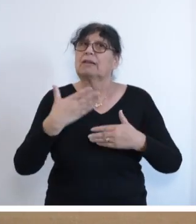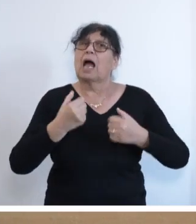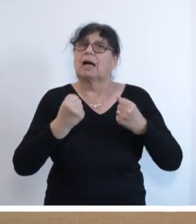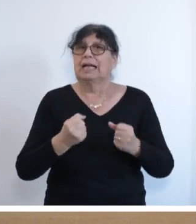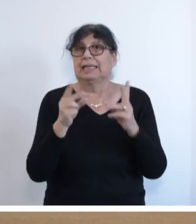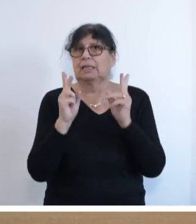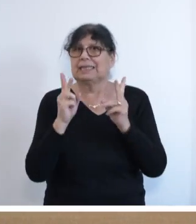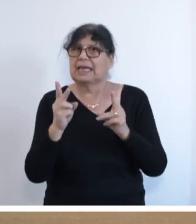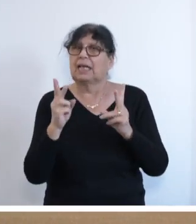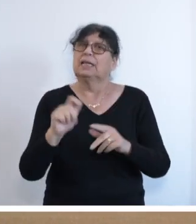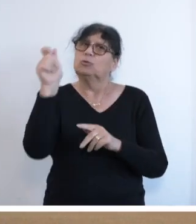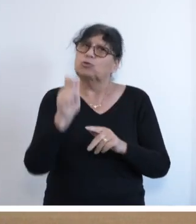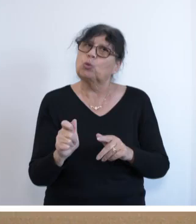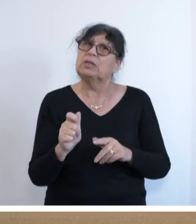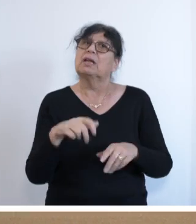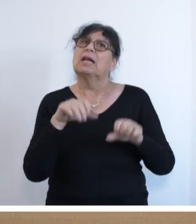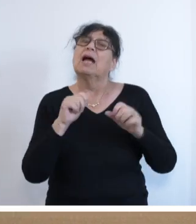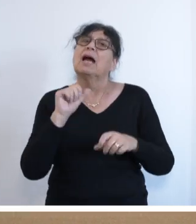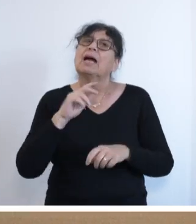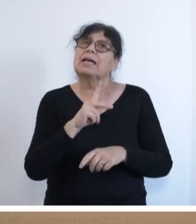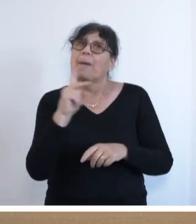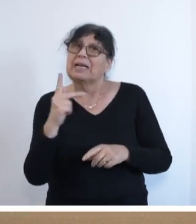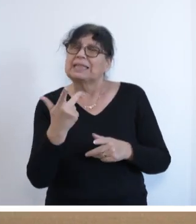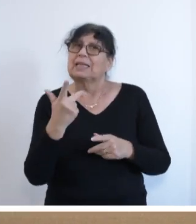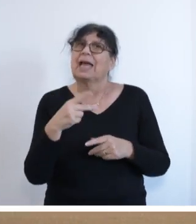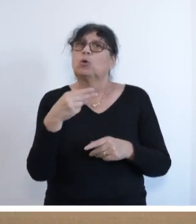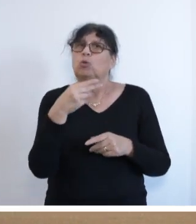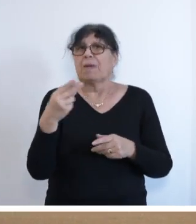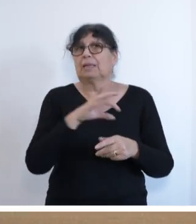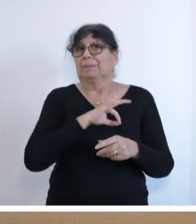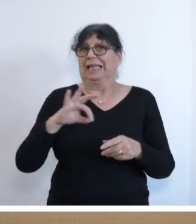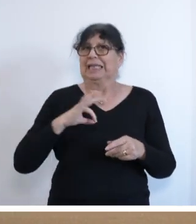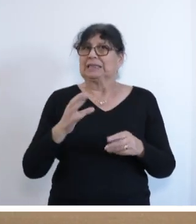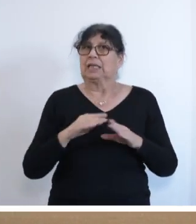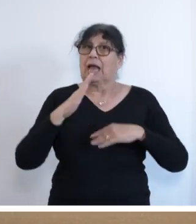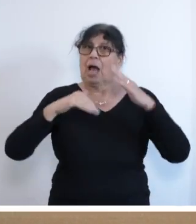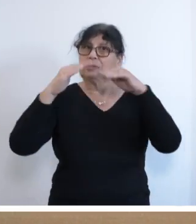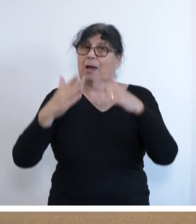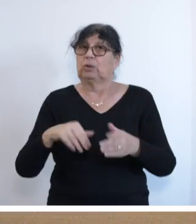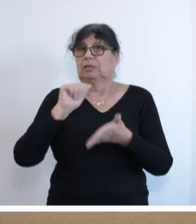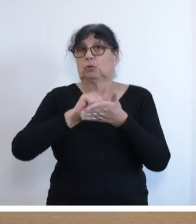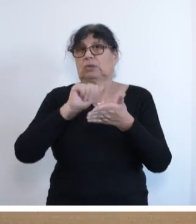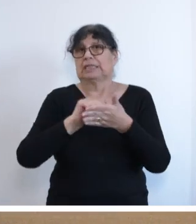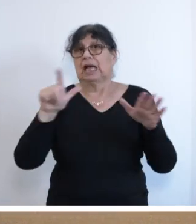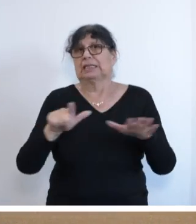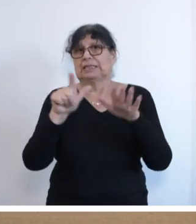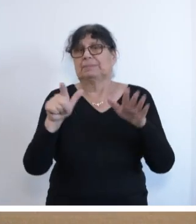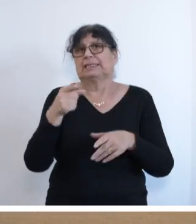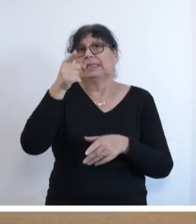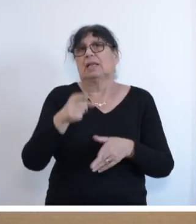sichern, Studienkapazität im Fach Humanmedizin gemeinsam ausbauen, Drucksache 17